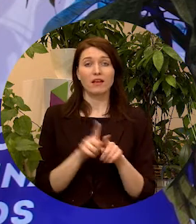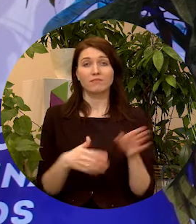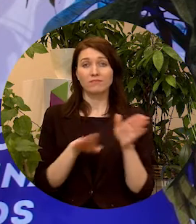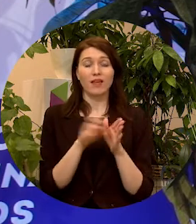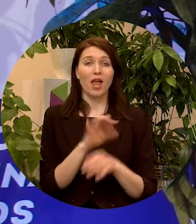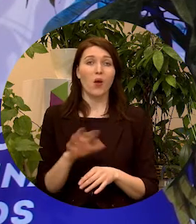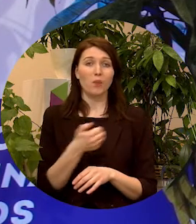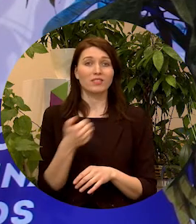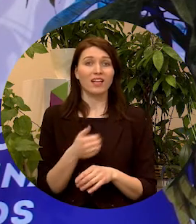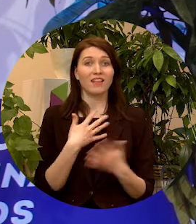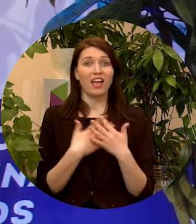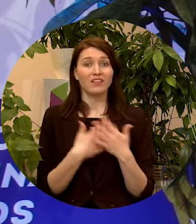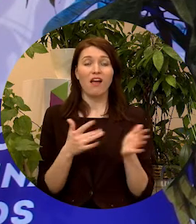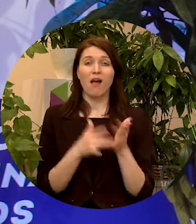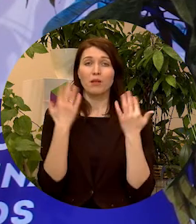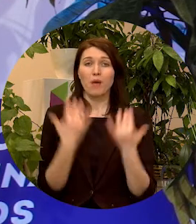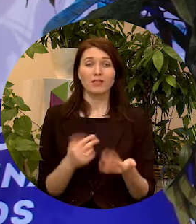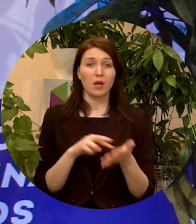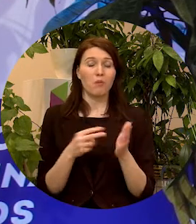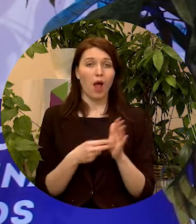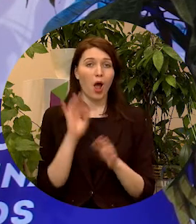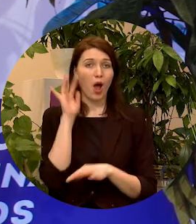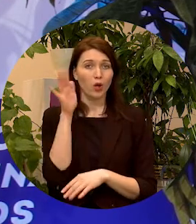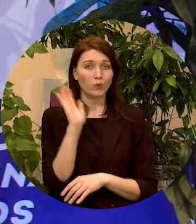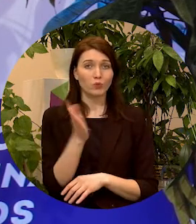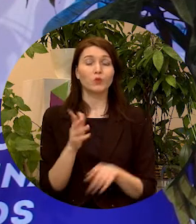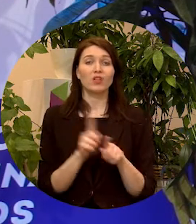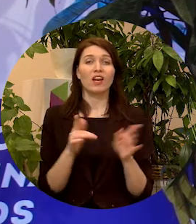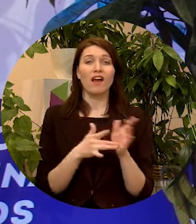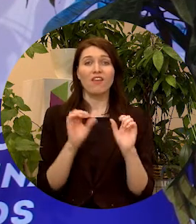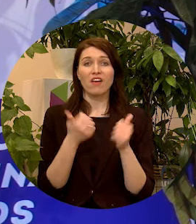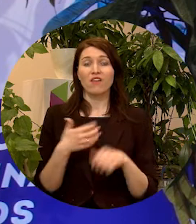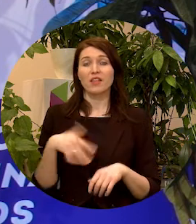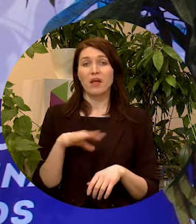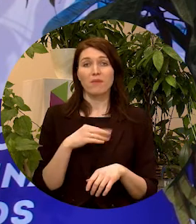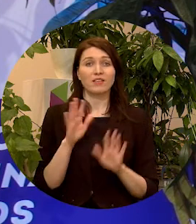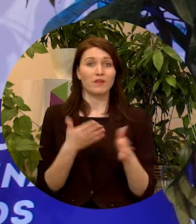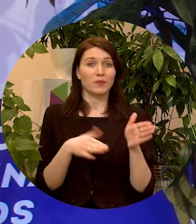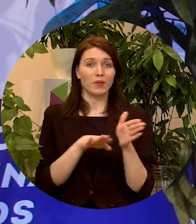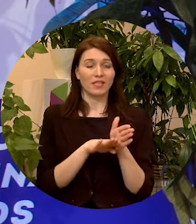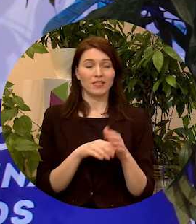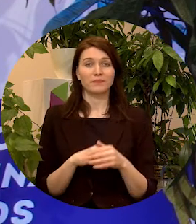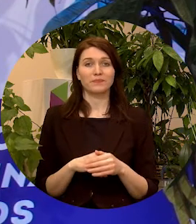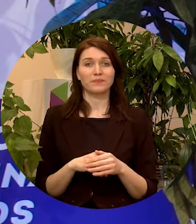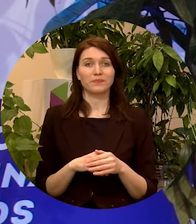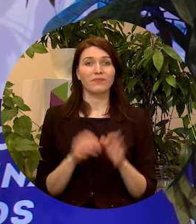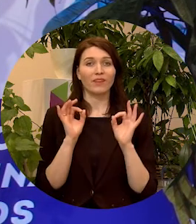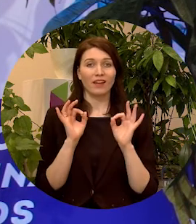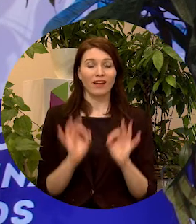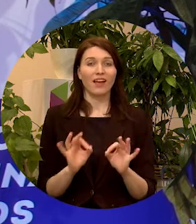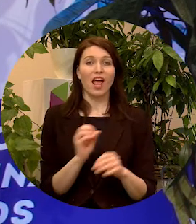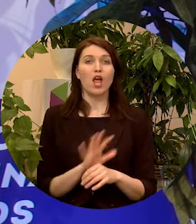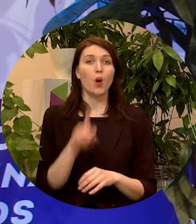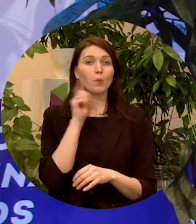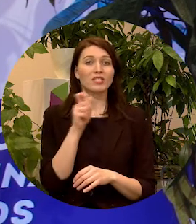Eiropas jaunatnes gada aktivitātēs? Kāda pasākuma ir plānoti? Un kādā veidā varēs tajos piedalīties? Noteikti,